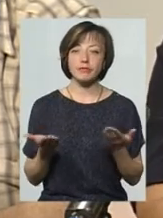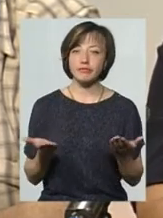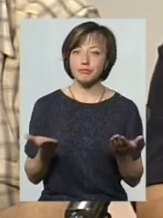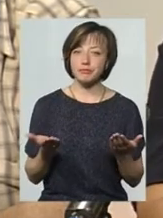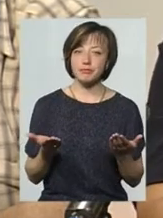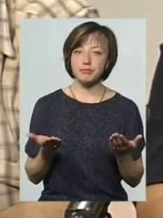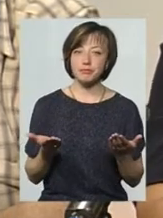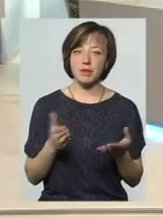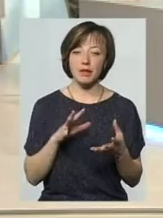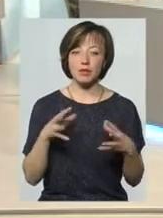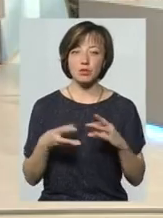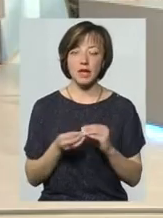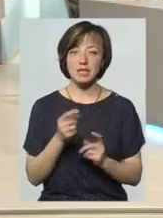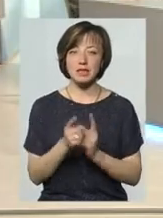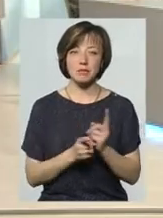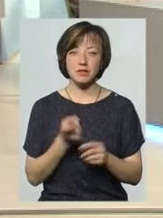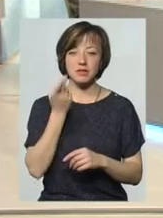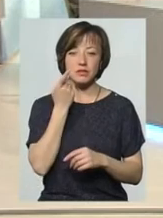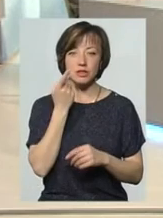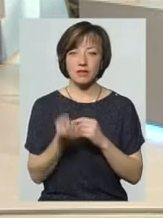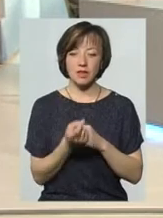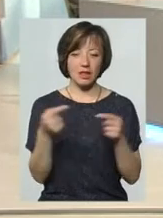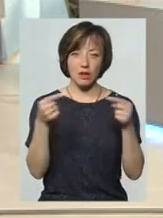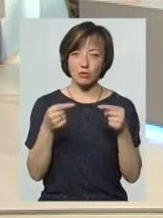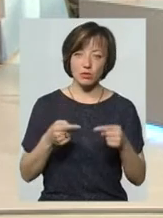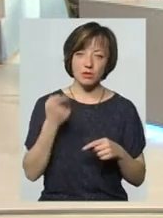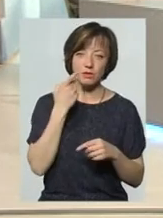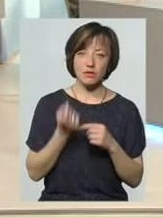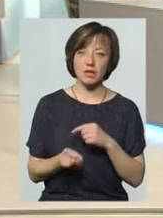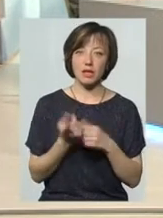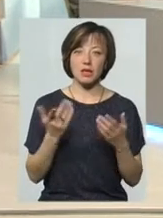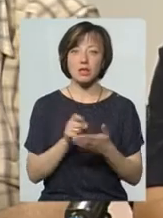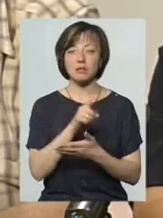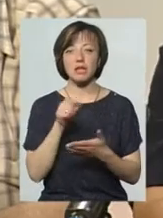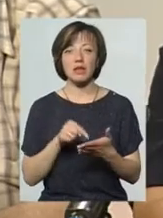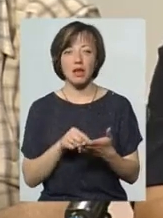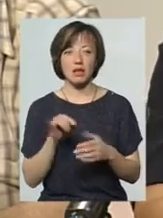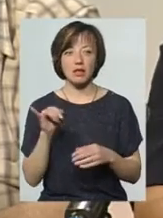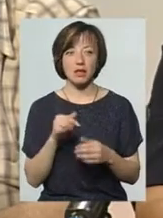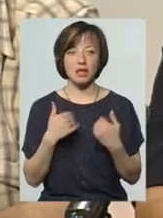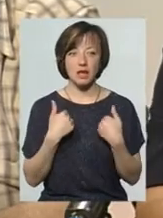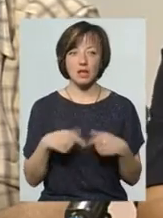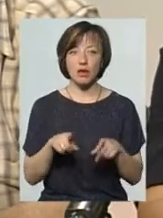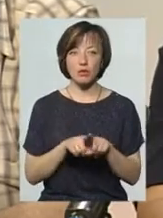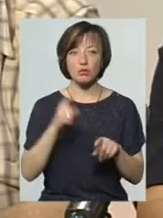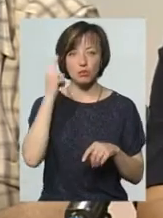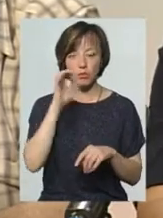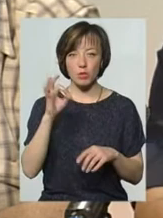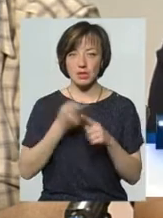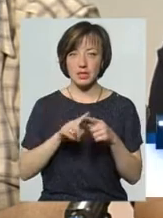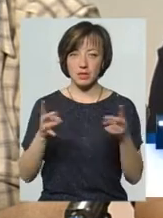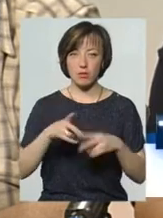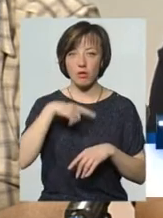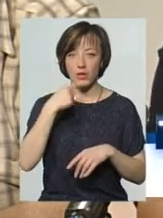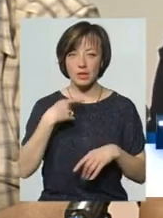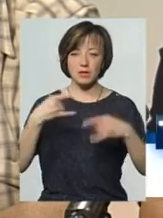в результаті змін завжди виникають якісь неузгодженості, завжди виникають якісь питання, і я також думала, що про це треба говорити,